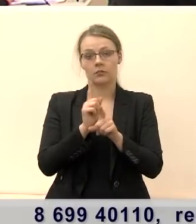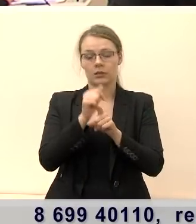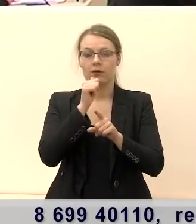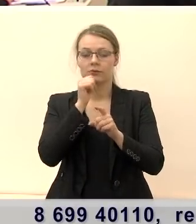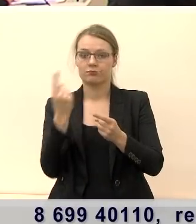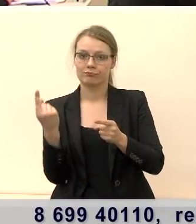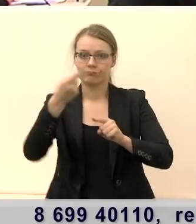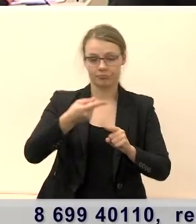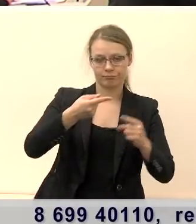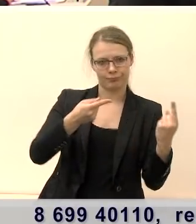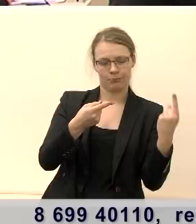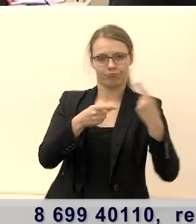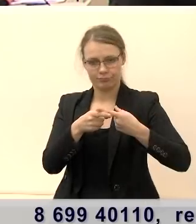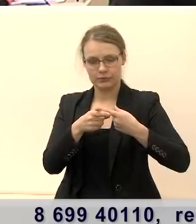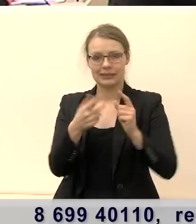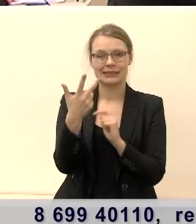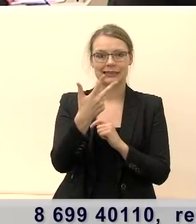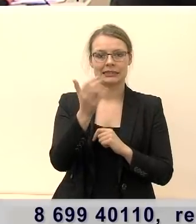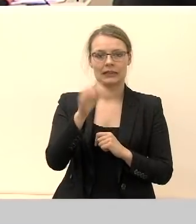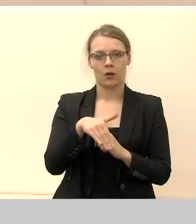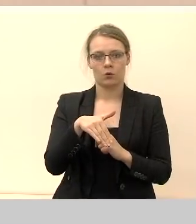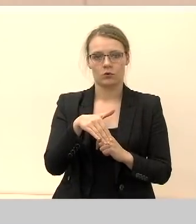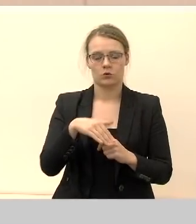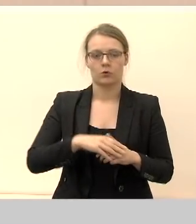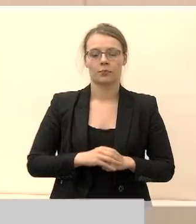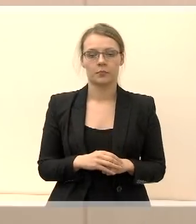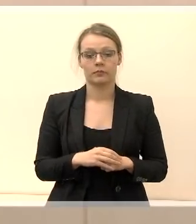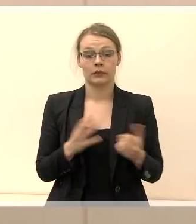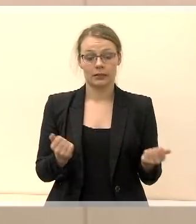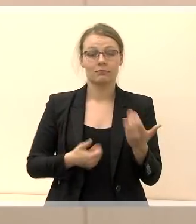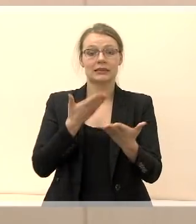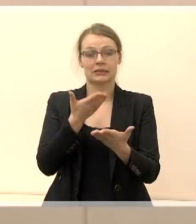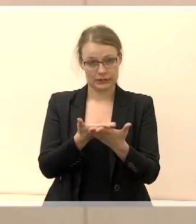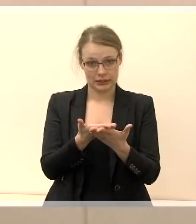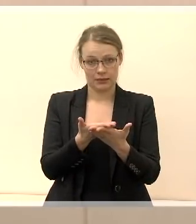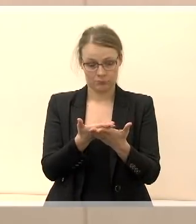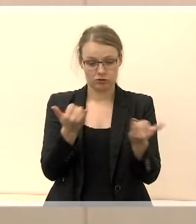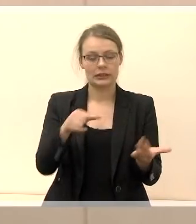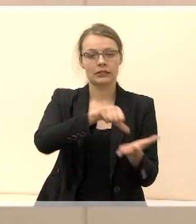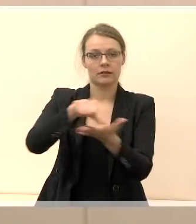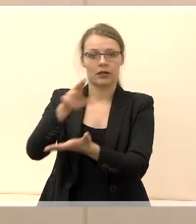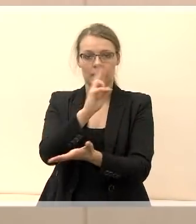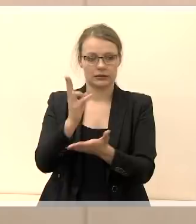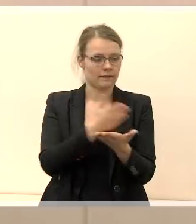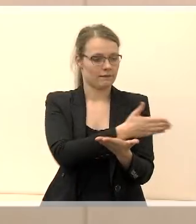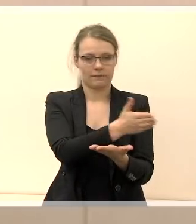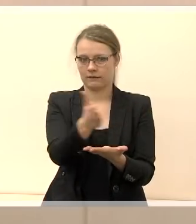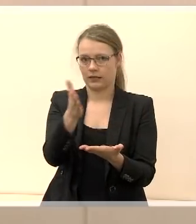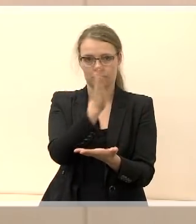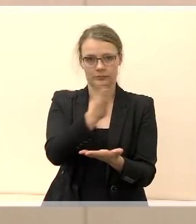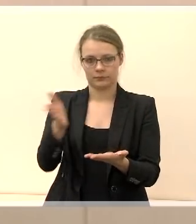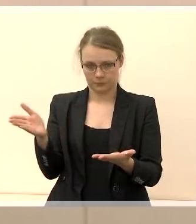pabrėžiu replikai, 30 sekundžių. Ir pristatau šio vakaro laidos dalyvius. Eilės tvarka būtų